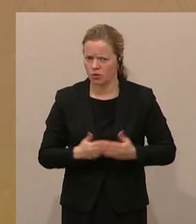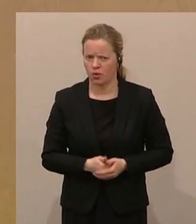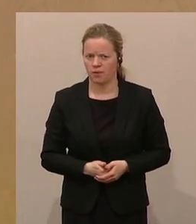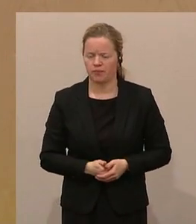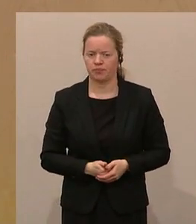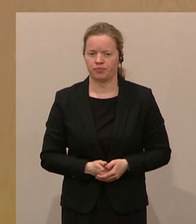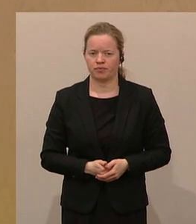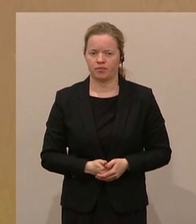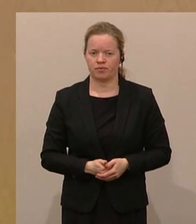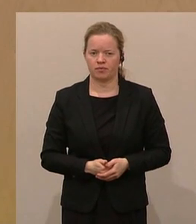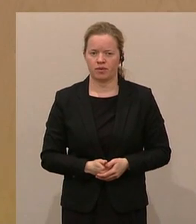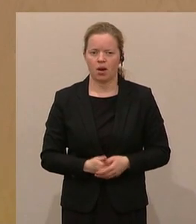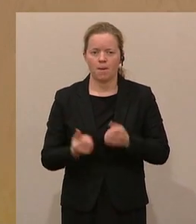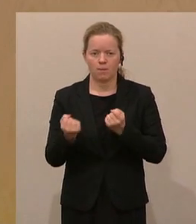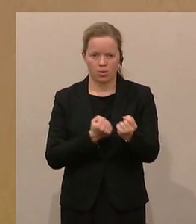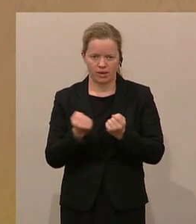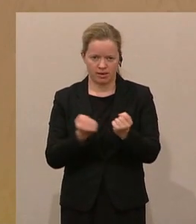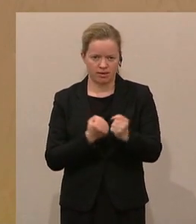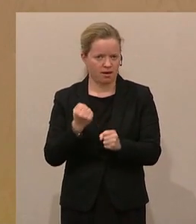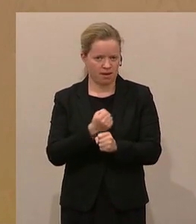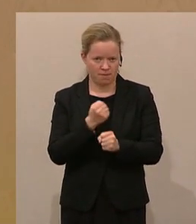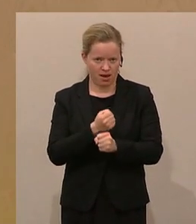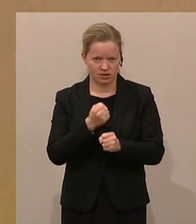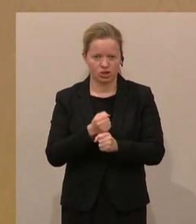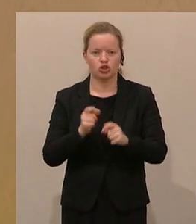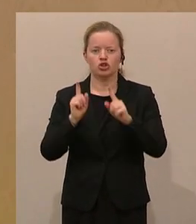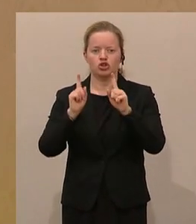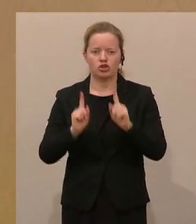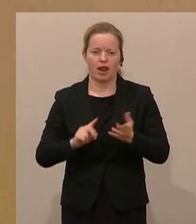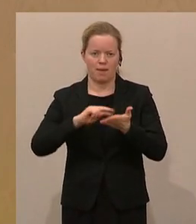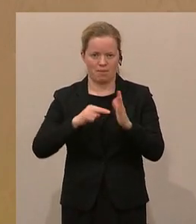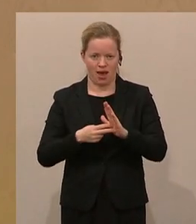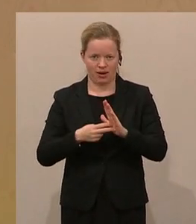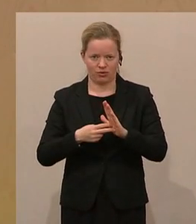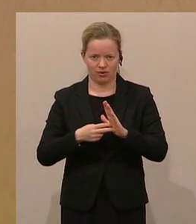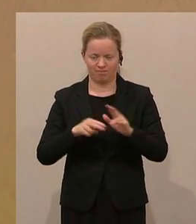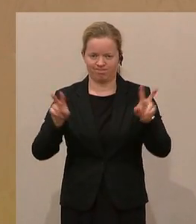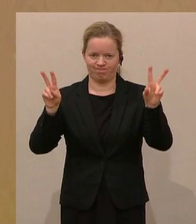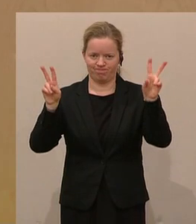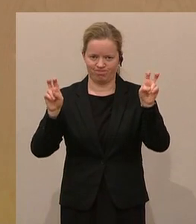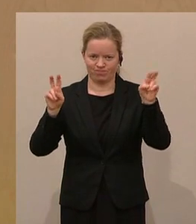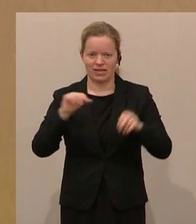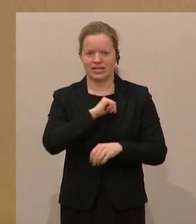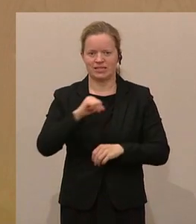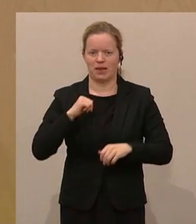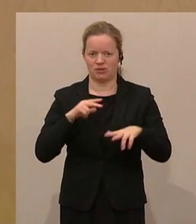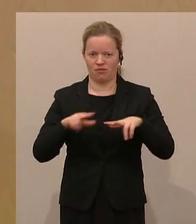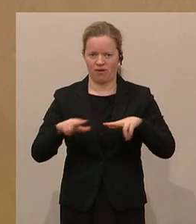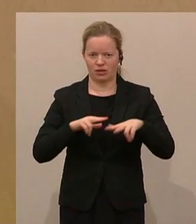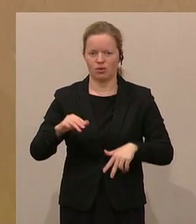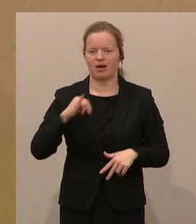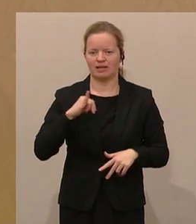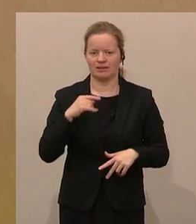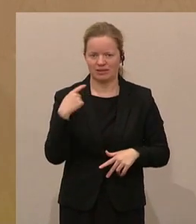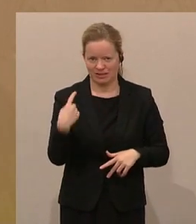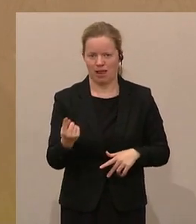hat die Stellenplanung für die Kassenarztstellen der sogenannten Selbstverwaltung der Kassen